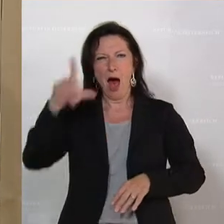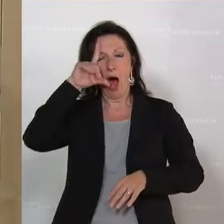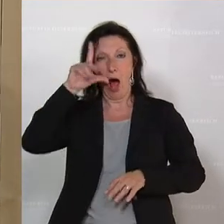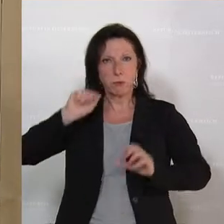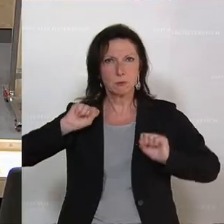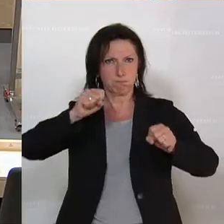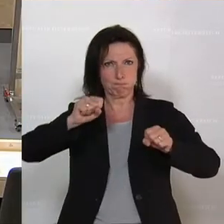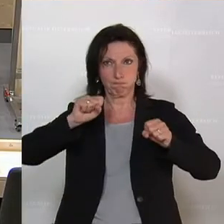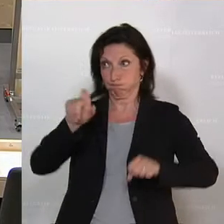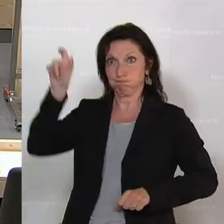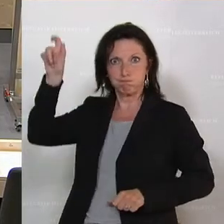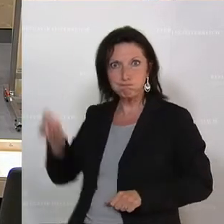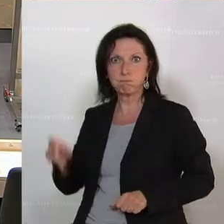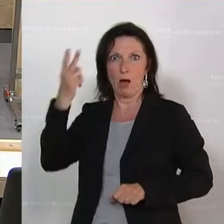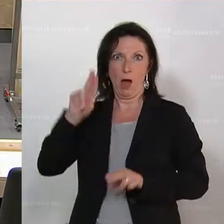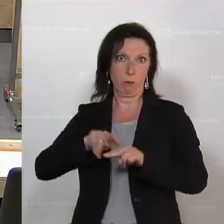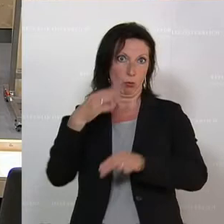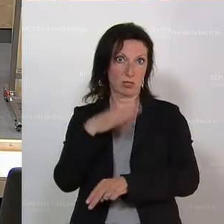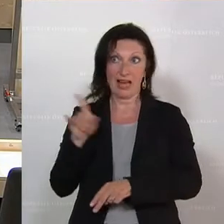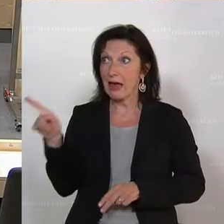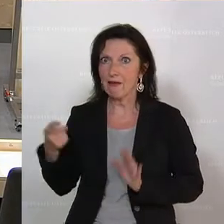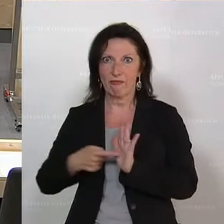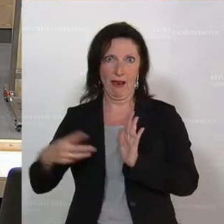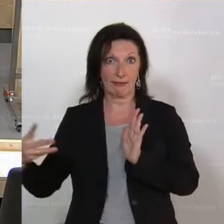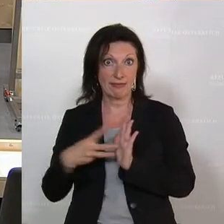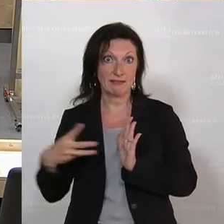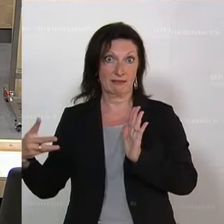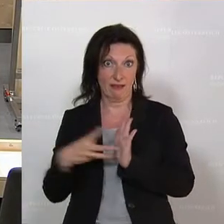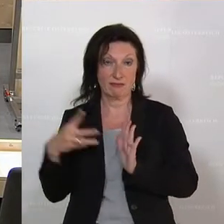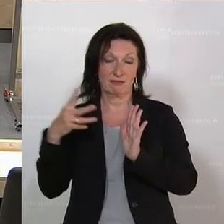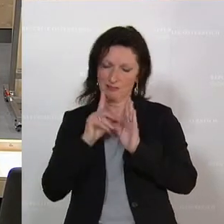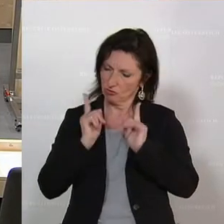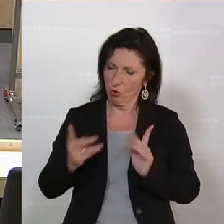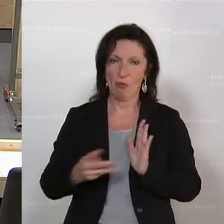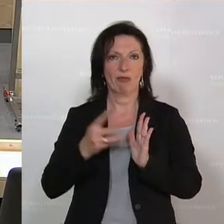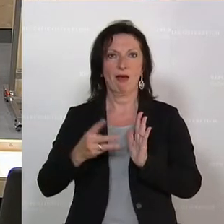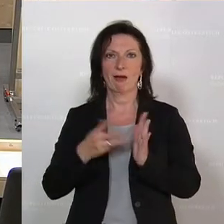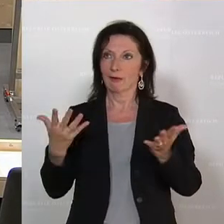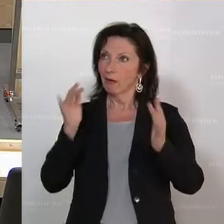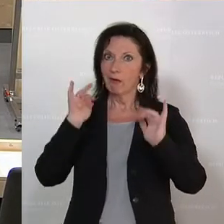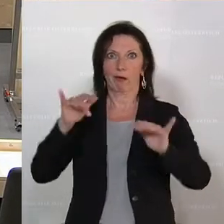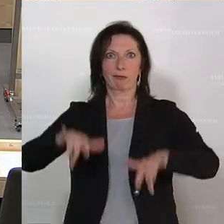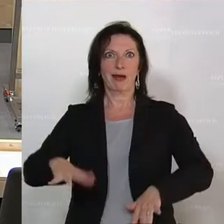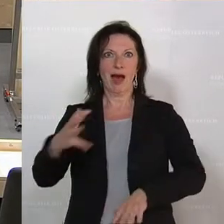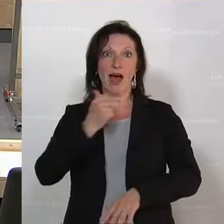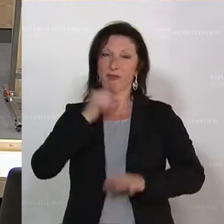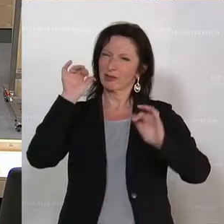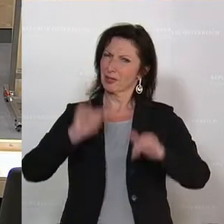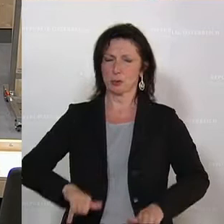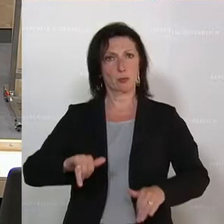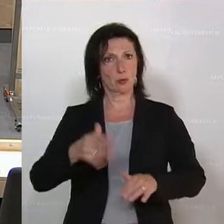angetrieben worden ist, testen, testen, testen, ist ein Erfolgsgarant. Das muss man und kann man nicht oft genug sagen.